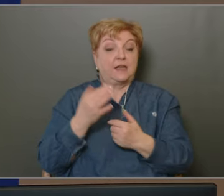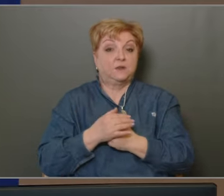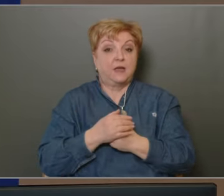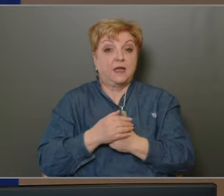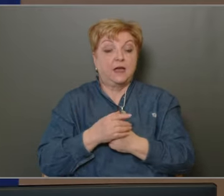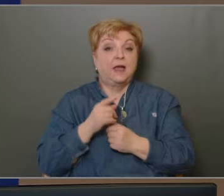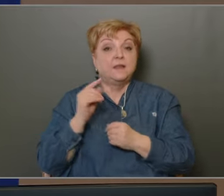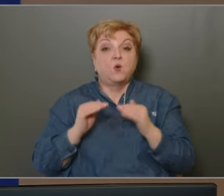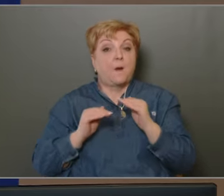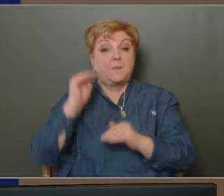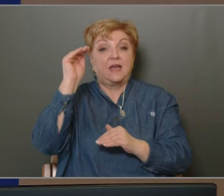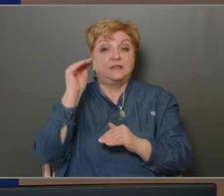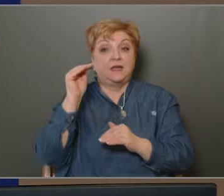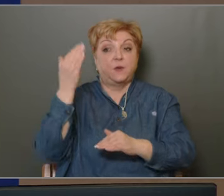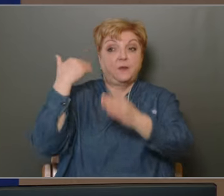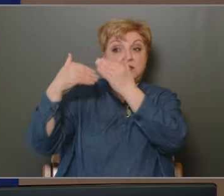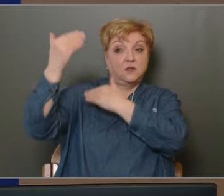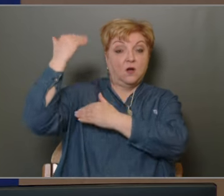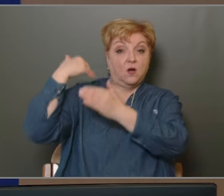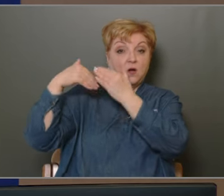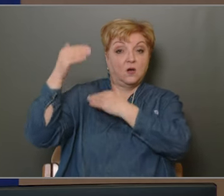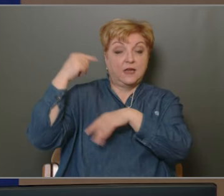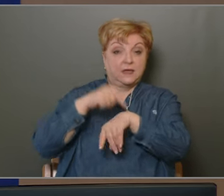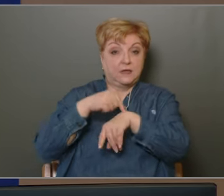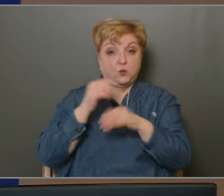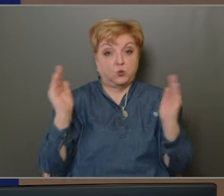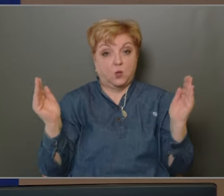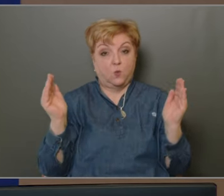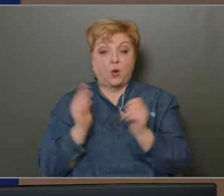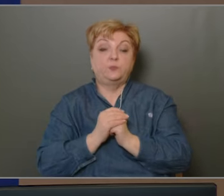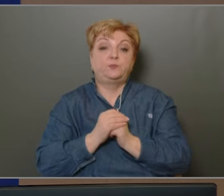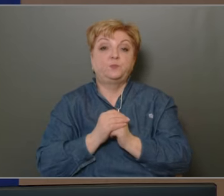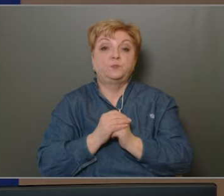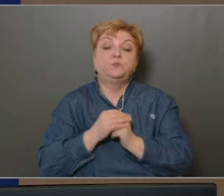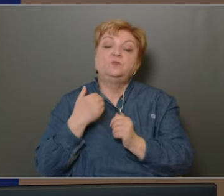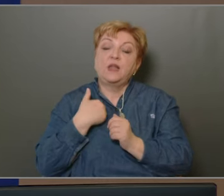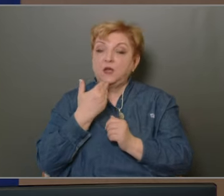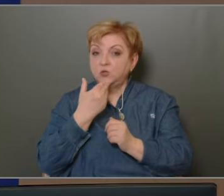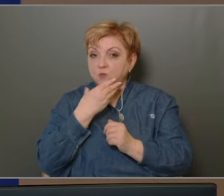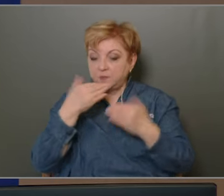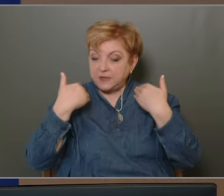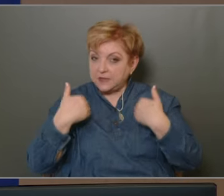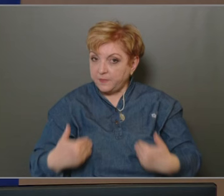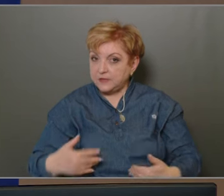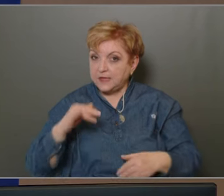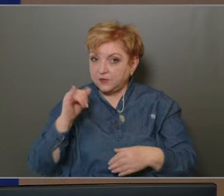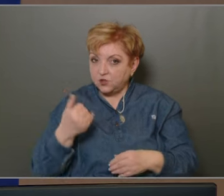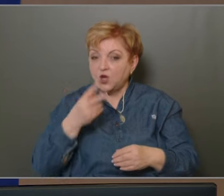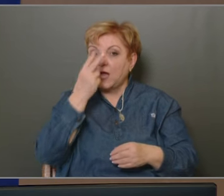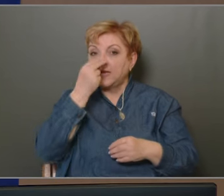olyan mértékben, mint a korábbi időszakban Én köszönöm személy szerint is a